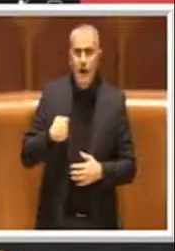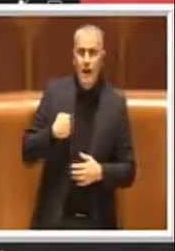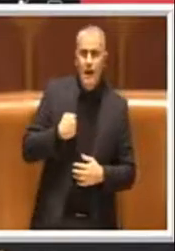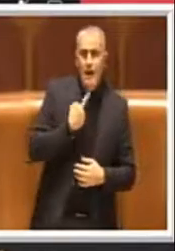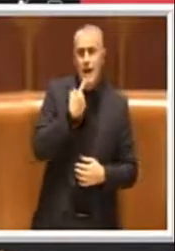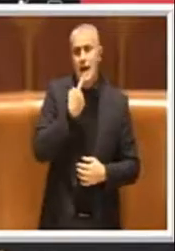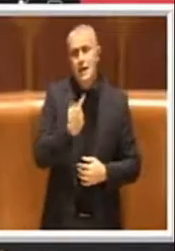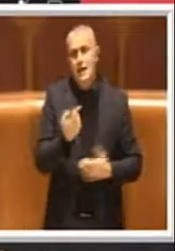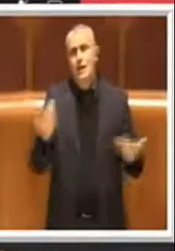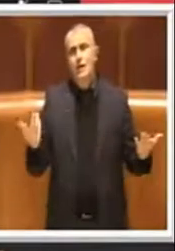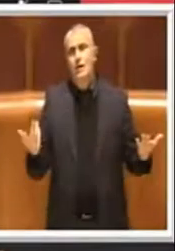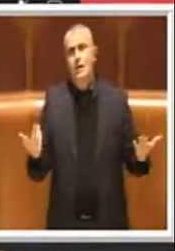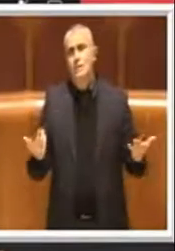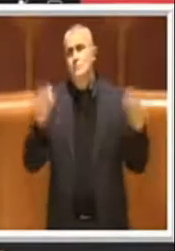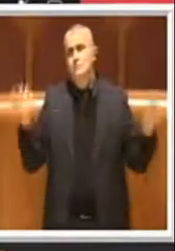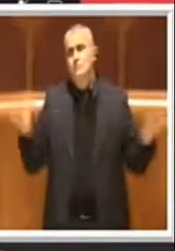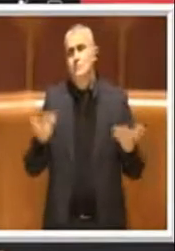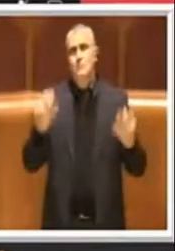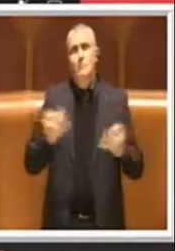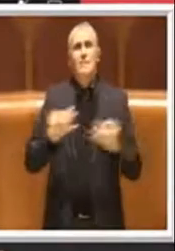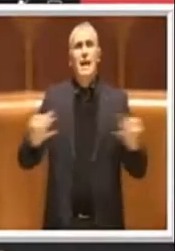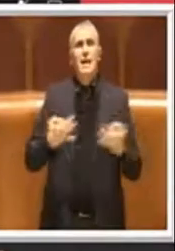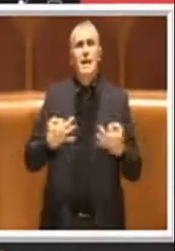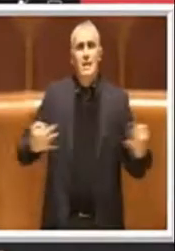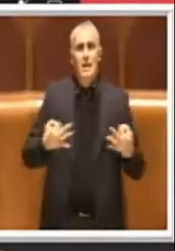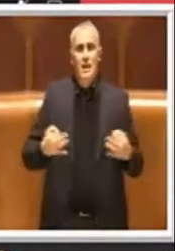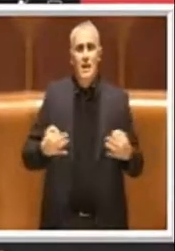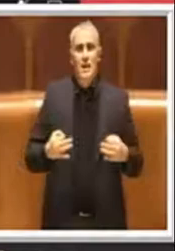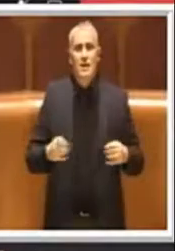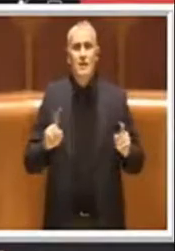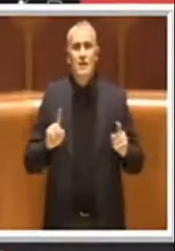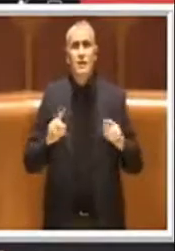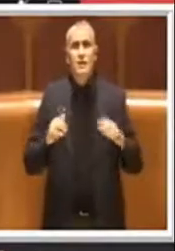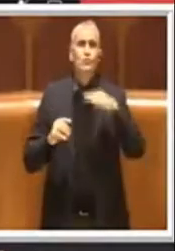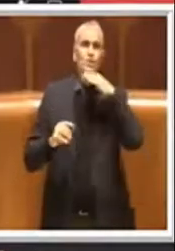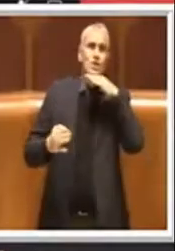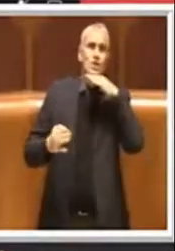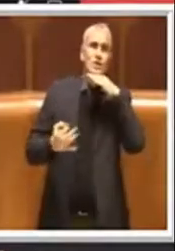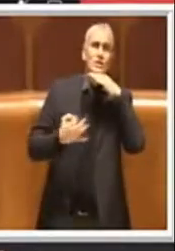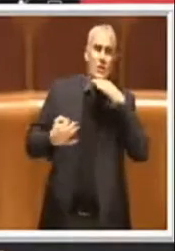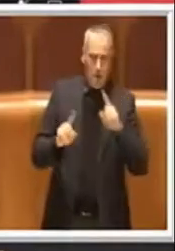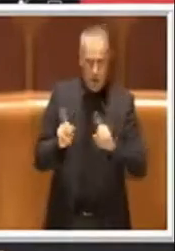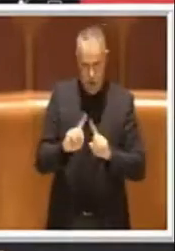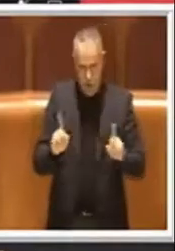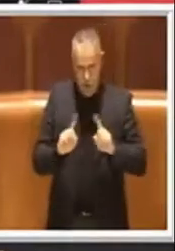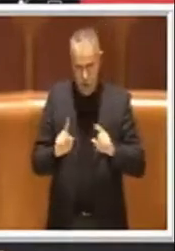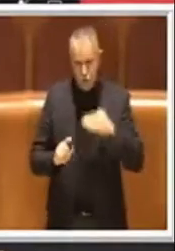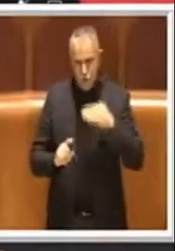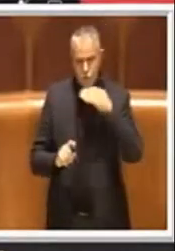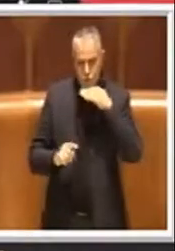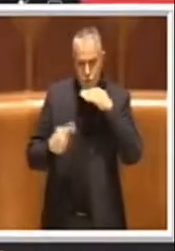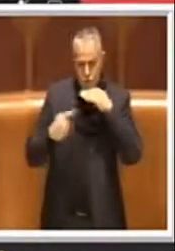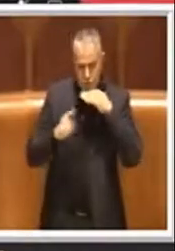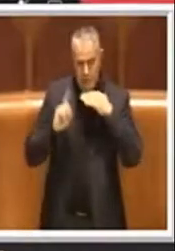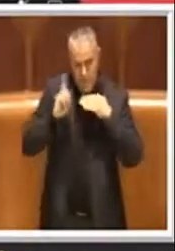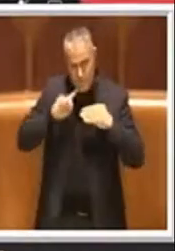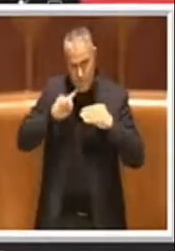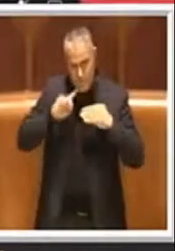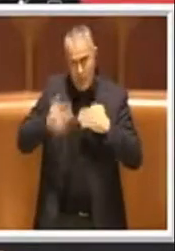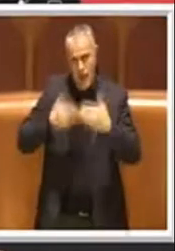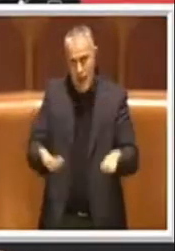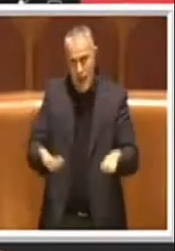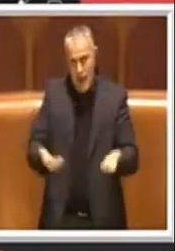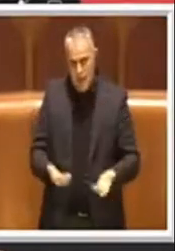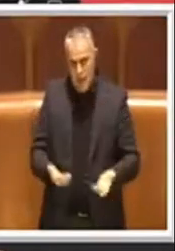sia tutto bene perché semplicemente abbiamo raggiunto la sufficienza, assolutamente no, rilevo con favore